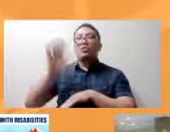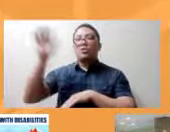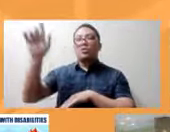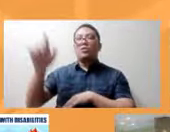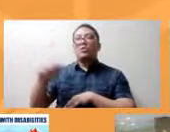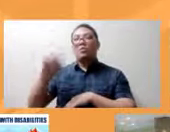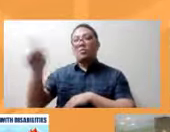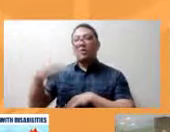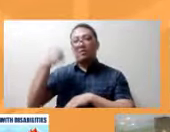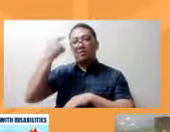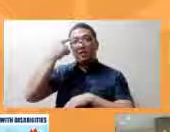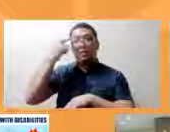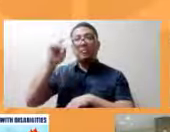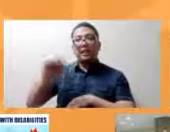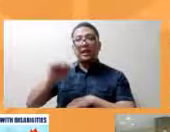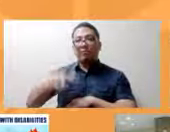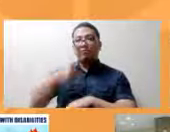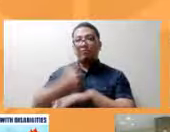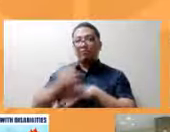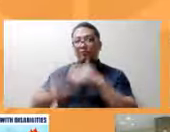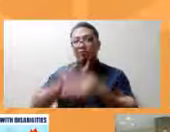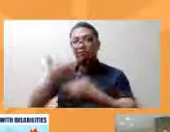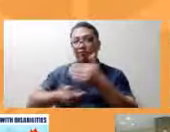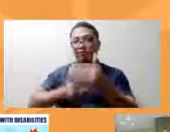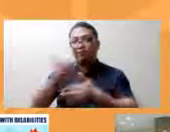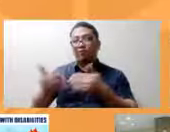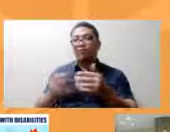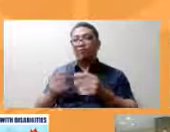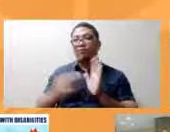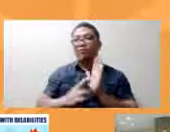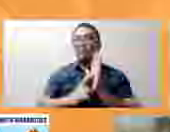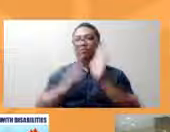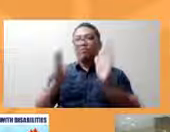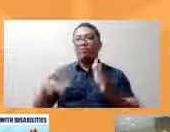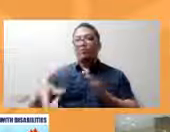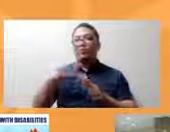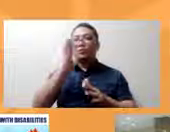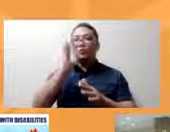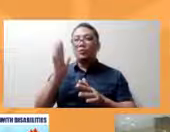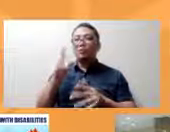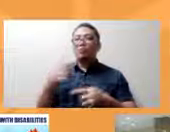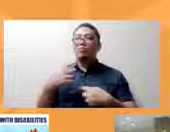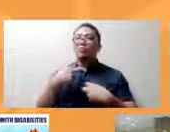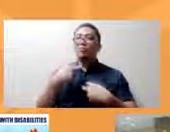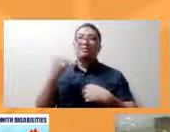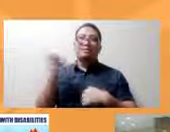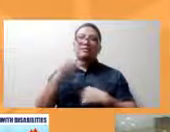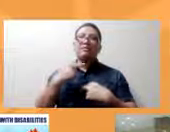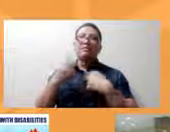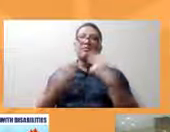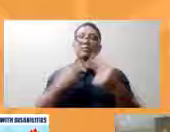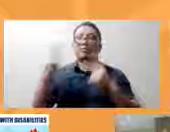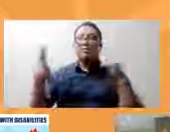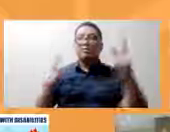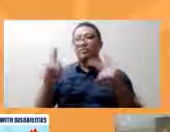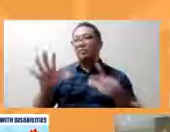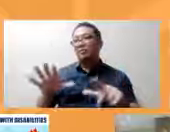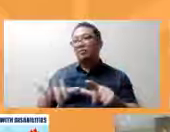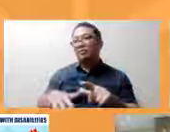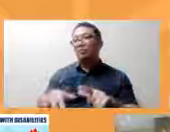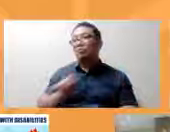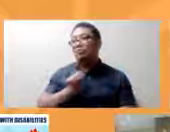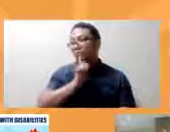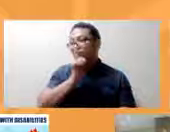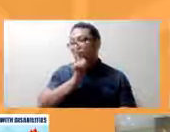mekanismo na may representasyon na sila ang maging boses ng mga taong may kapansanan Yung totoong boses